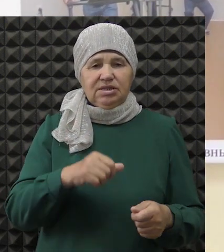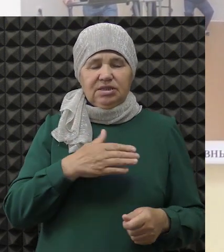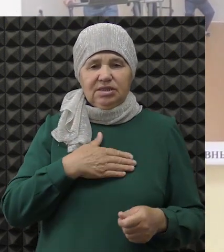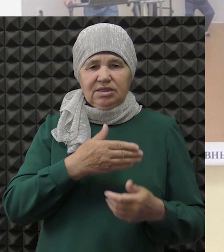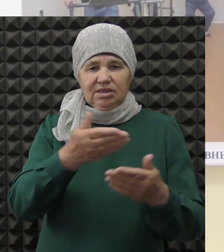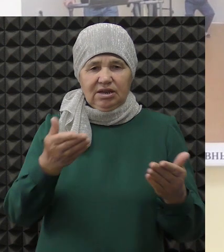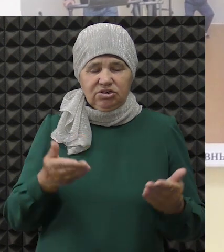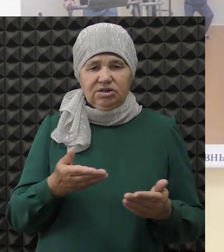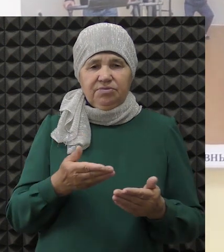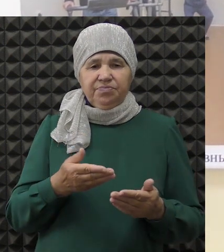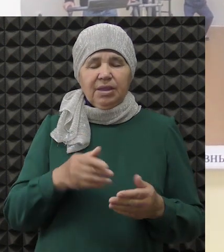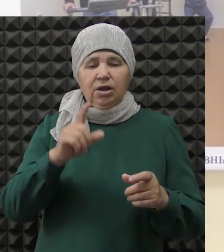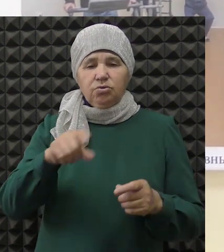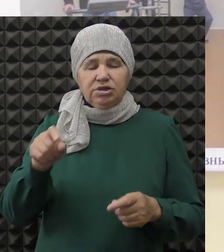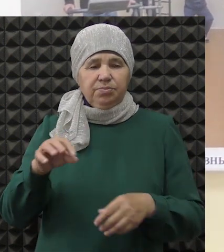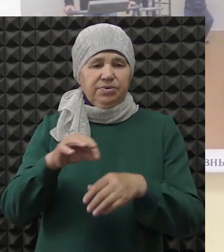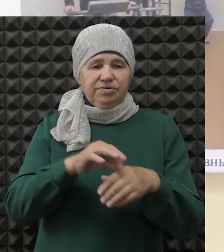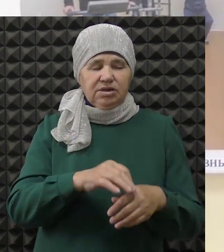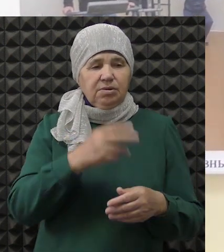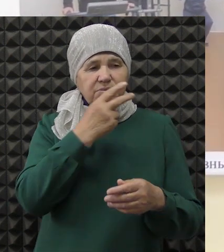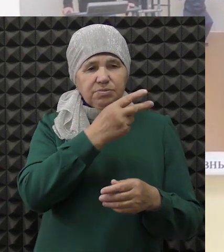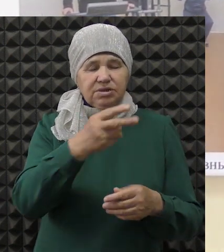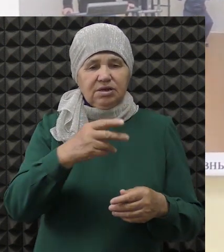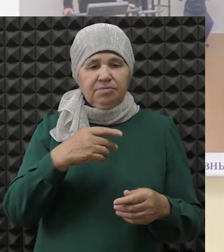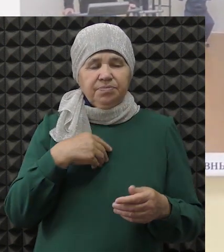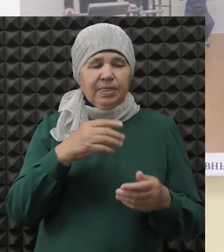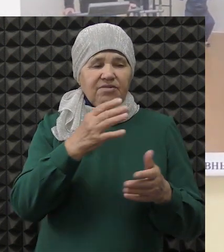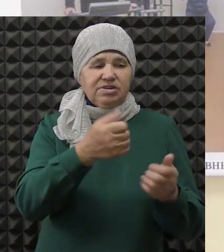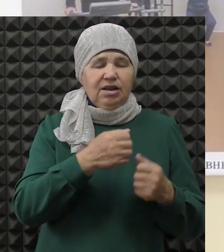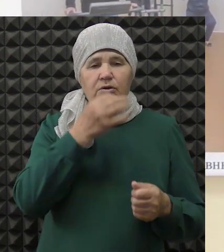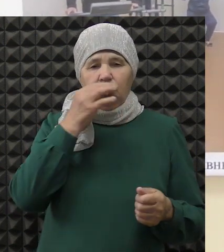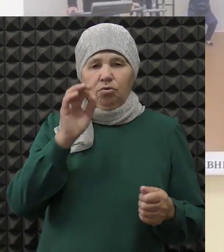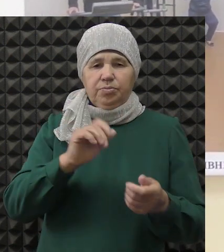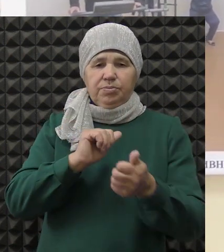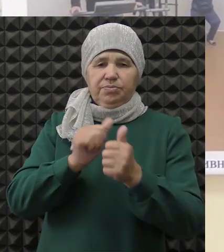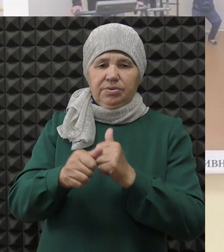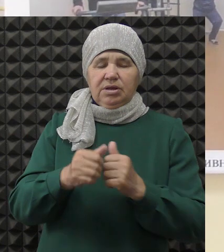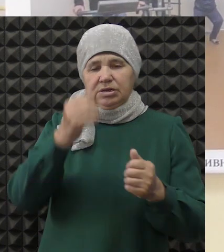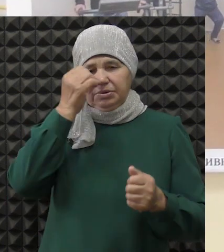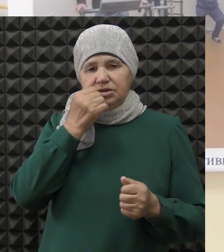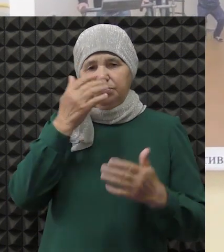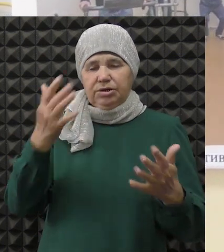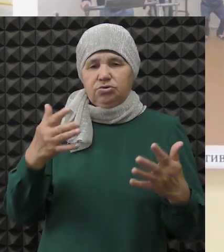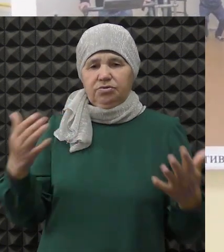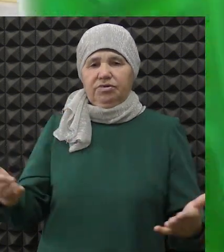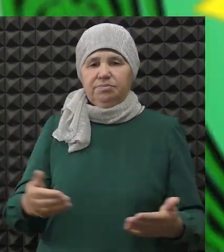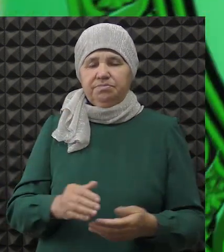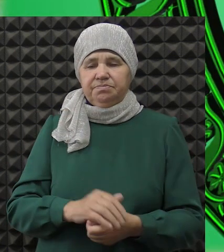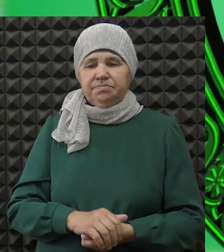людей, чтобы они приехали, посмотрели и брали опыт от вас. Спасибо большое.